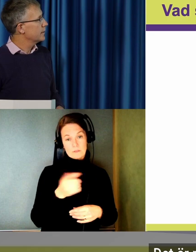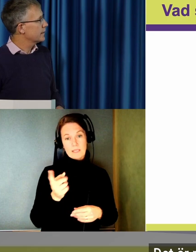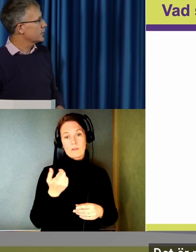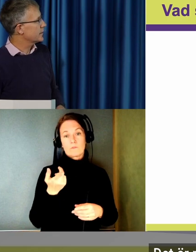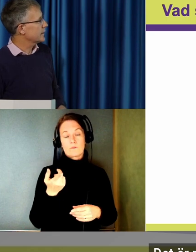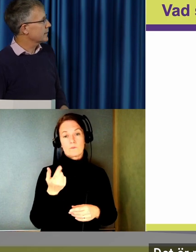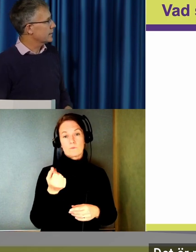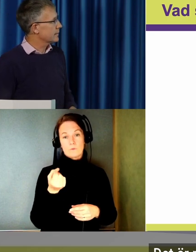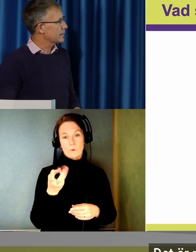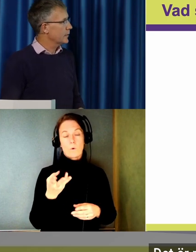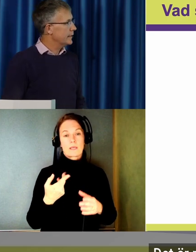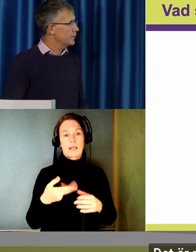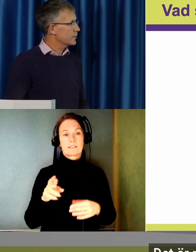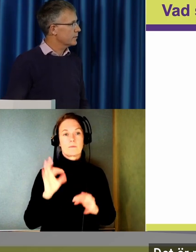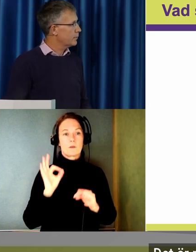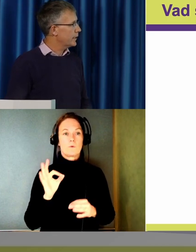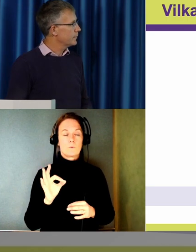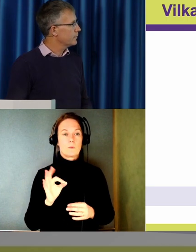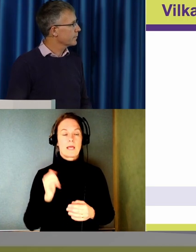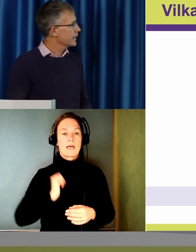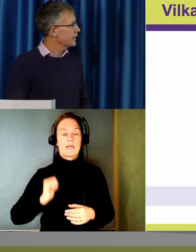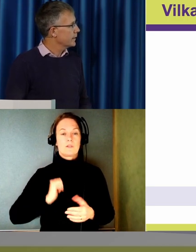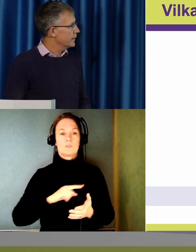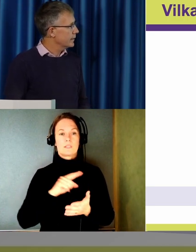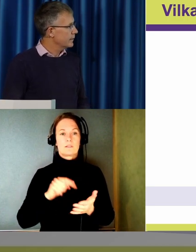resurscentret Accessible EU ska jobba.